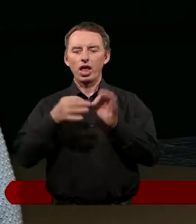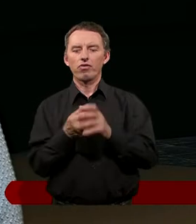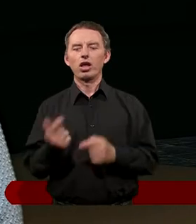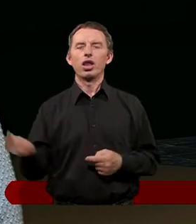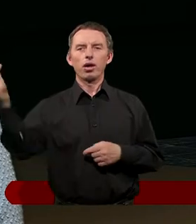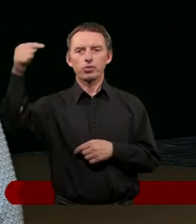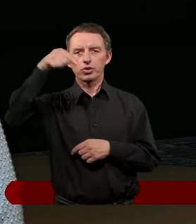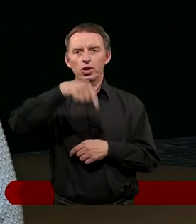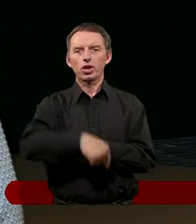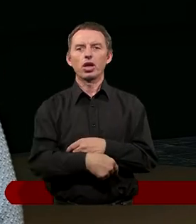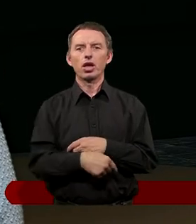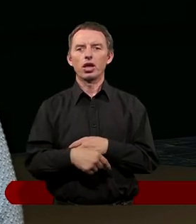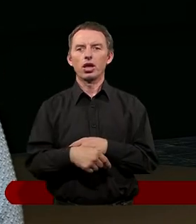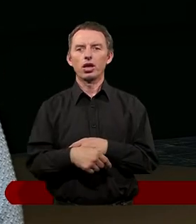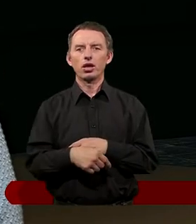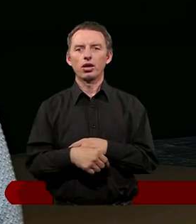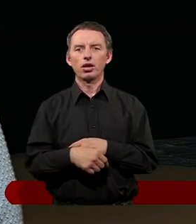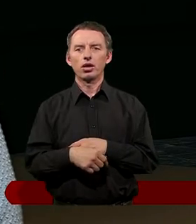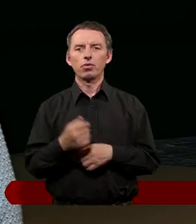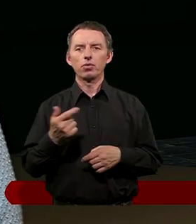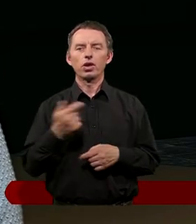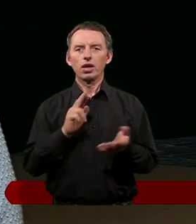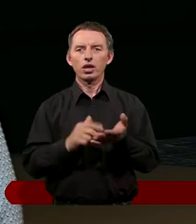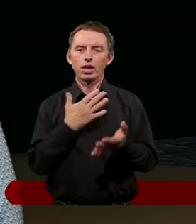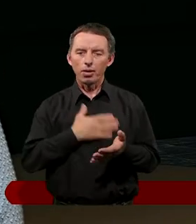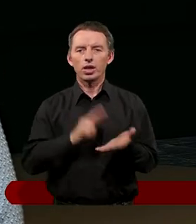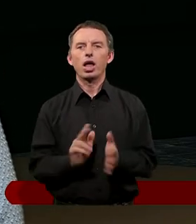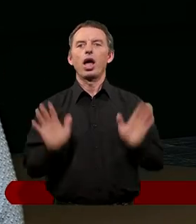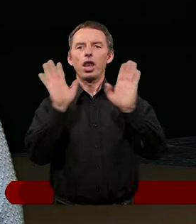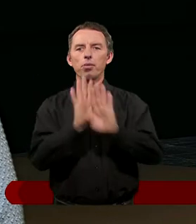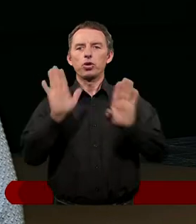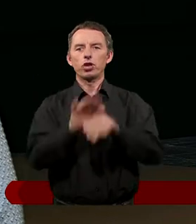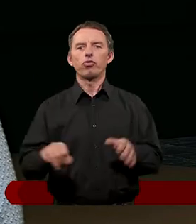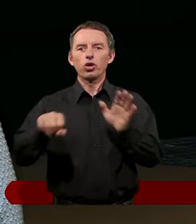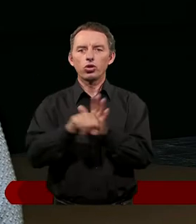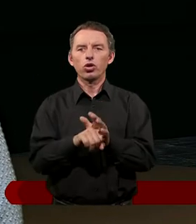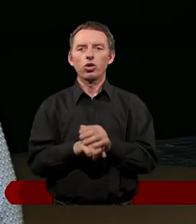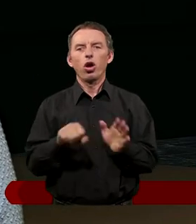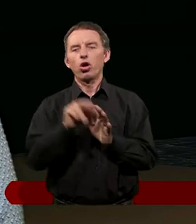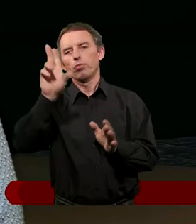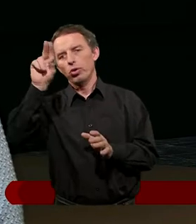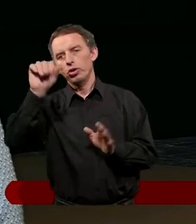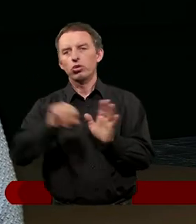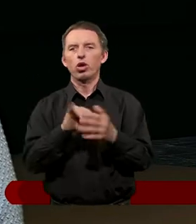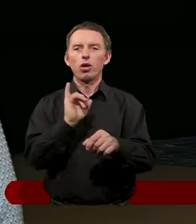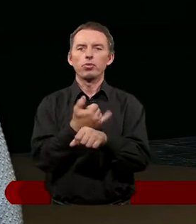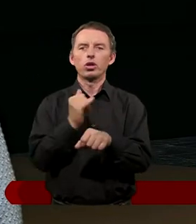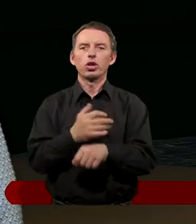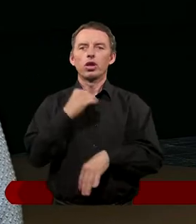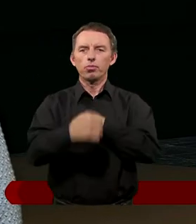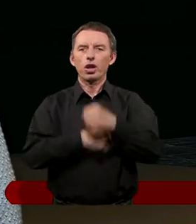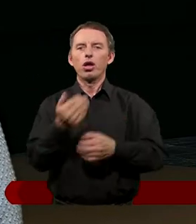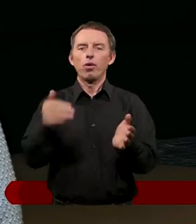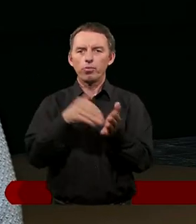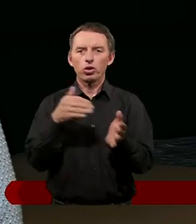przyjście w sabbat, na nabożeństwo, bo od poniedziałku do piątku ciężko pracujemy i